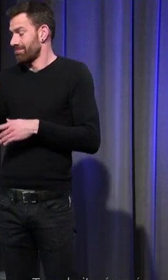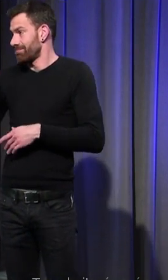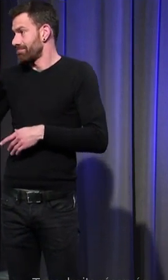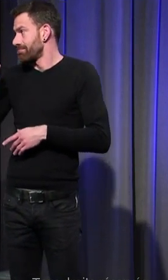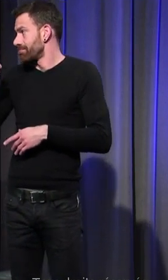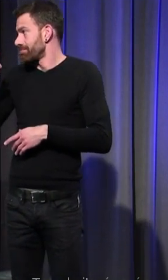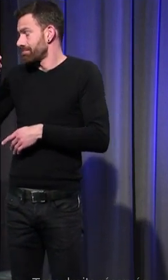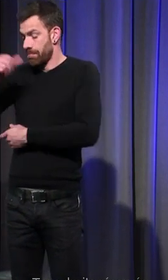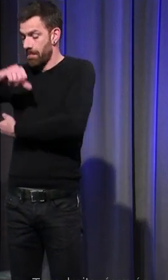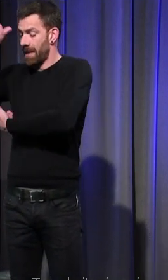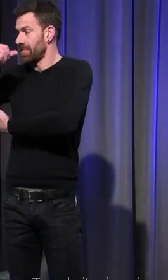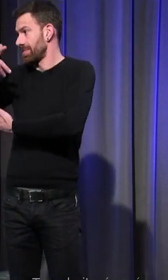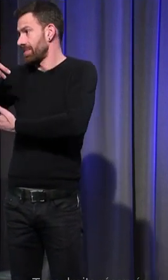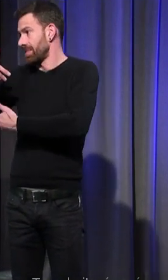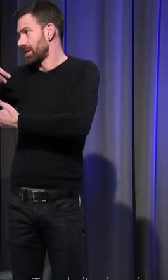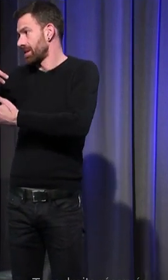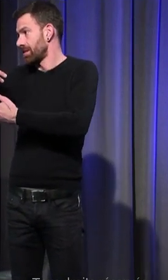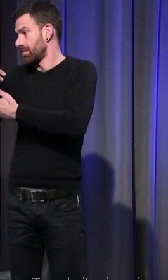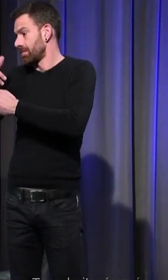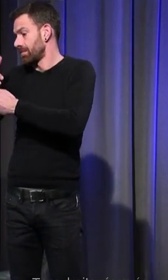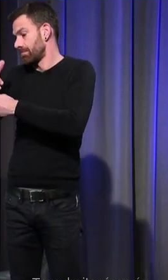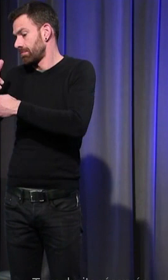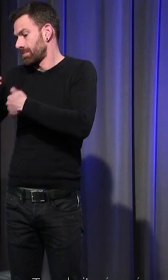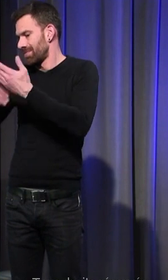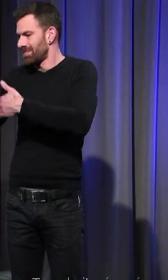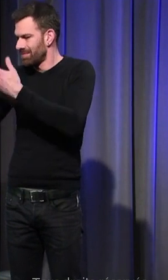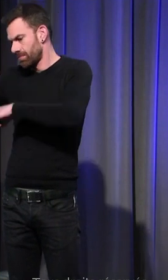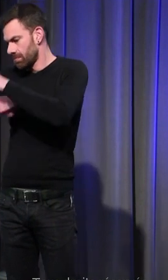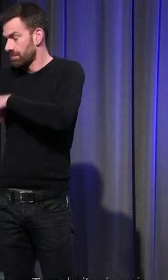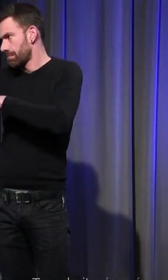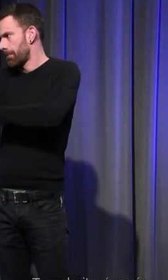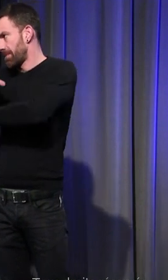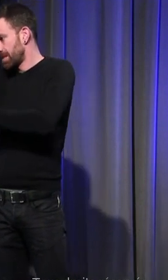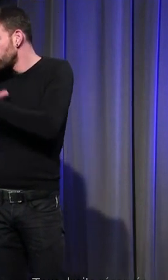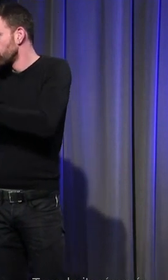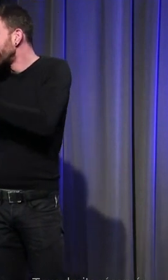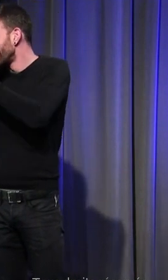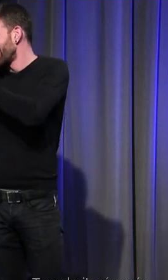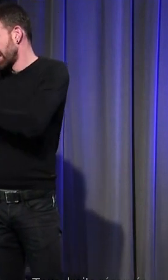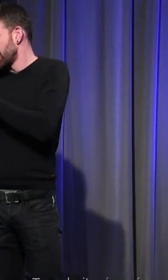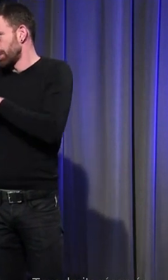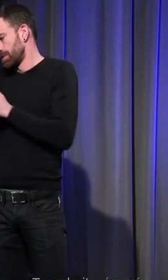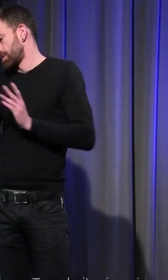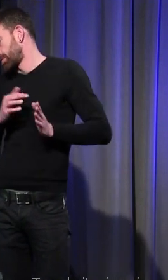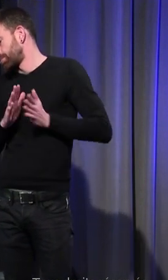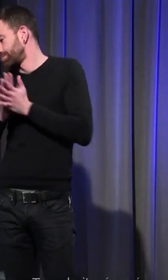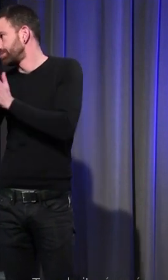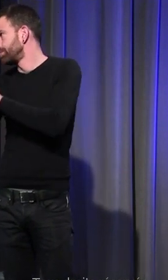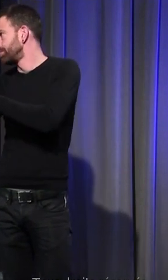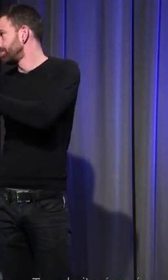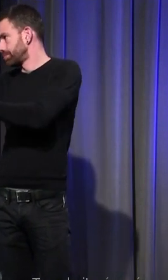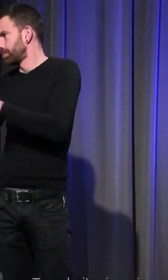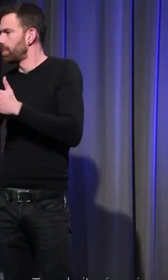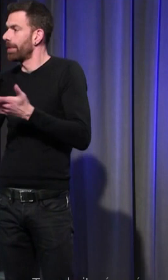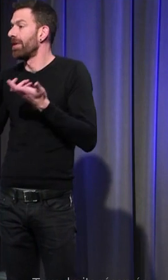tout ce qui à mesure qu'on avance dans le Moyen-Âge qu'on arrive dans la période moderne va être considéré comme des